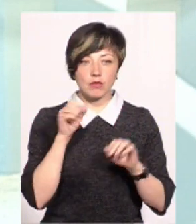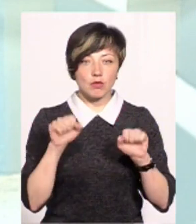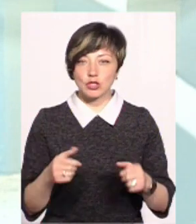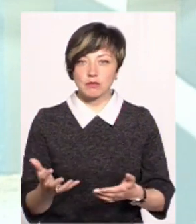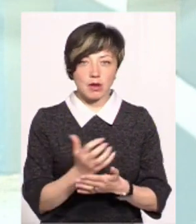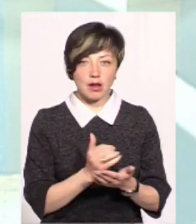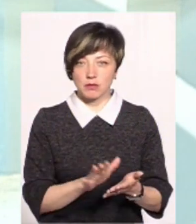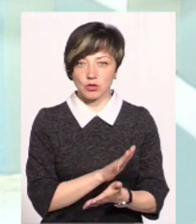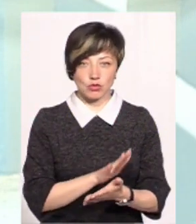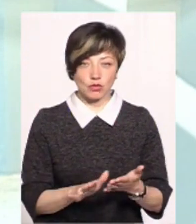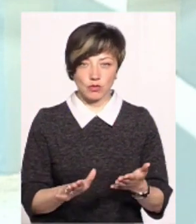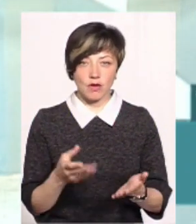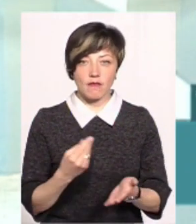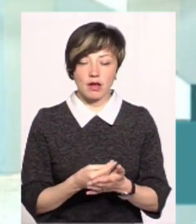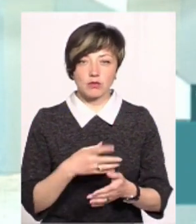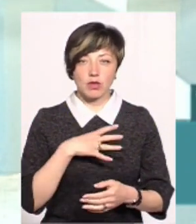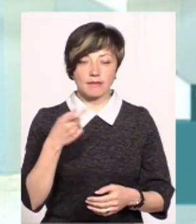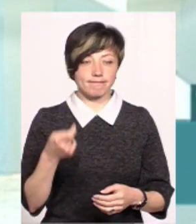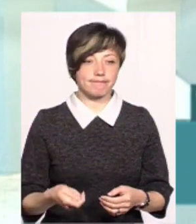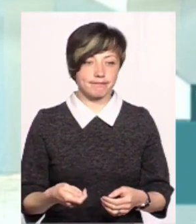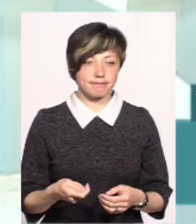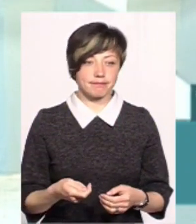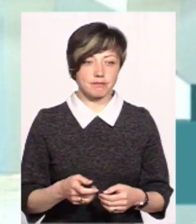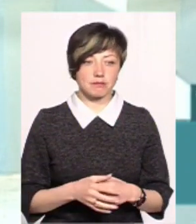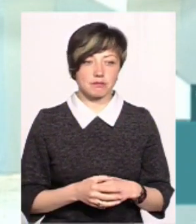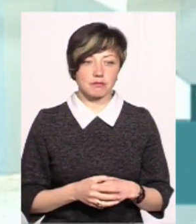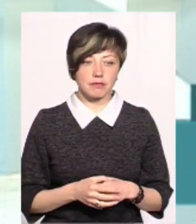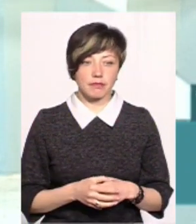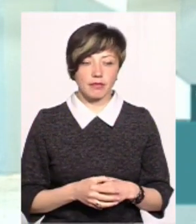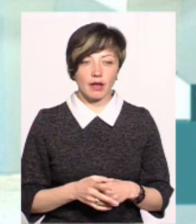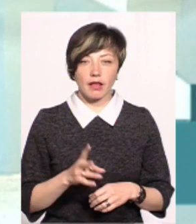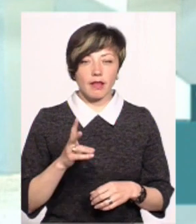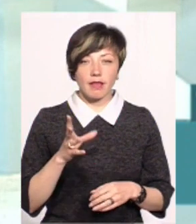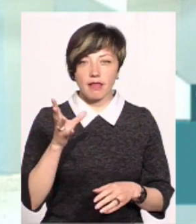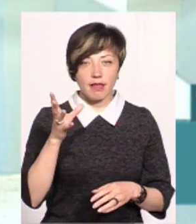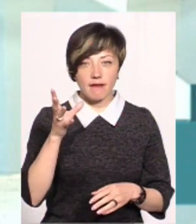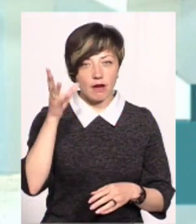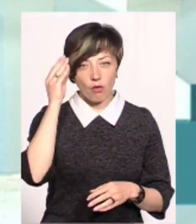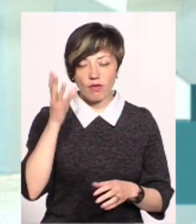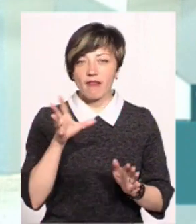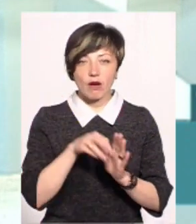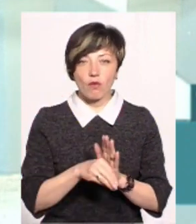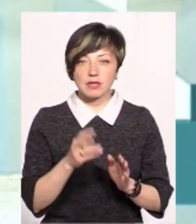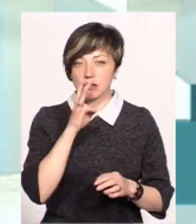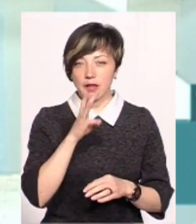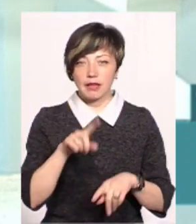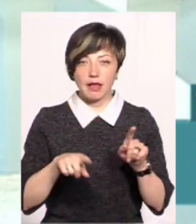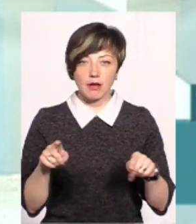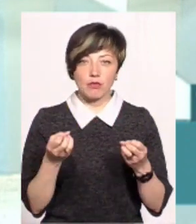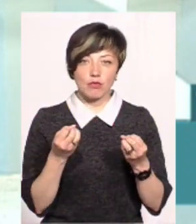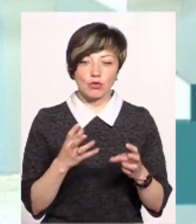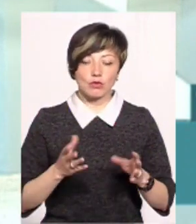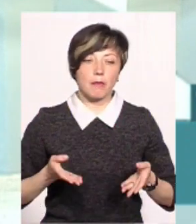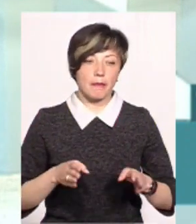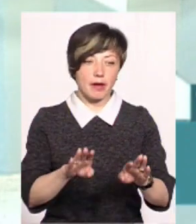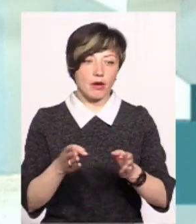можете її збирати безкоштовно. Тобто це вартість логістики і навіть не завжди враховувалася до кінця заробітна плата. Деякі фермери її просто